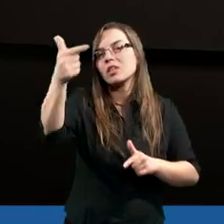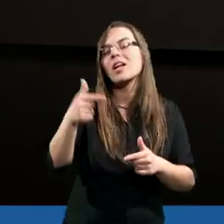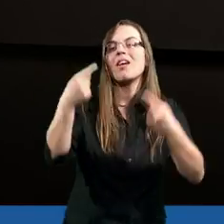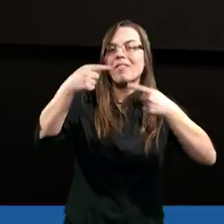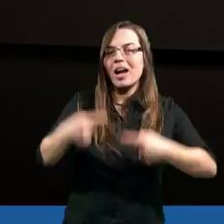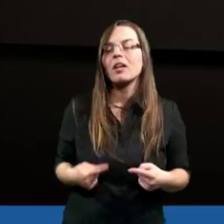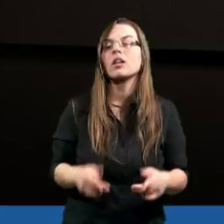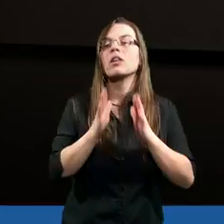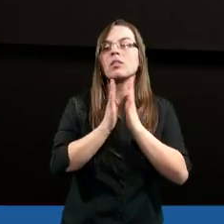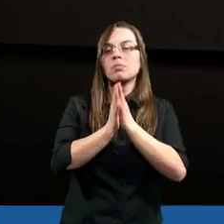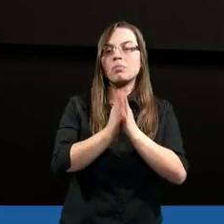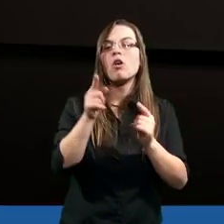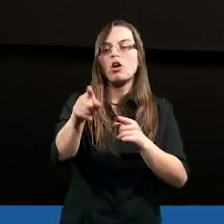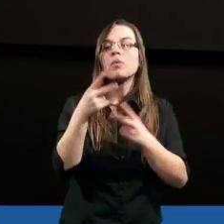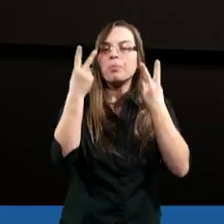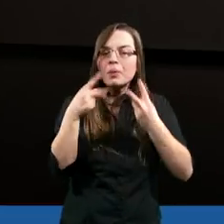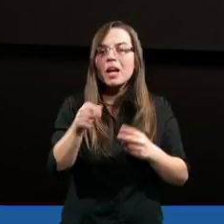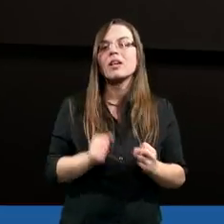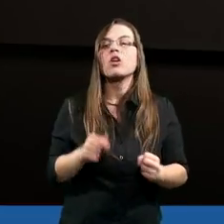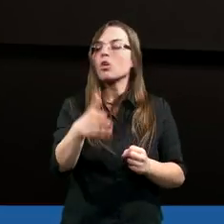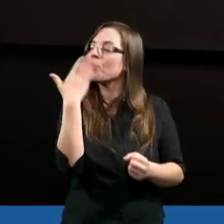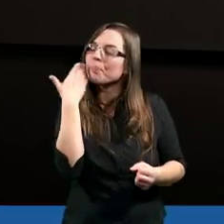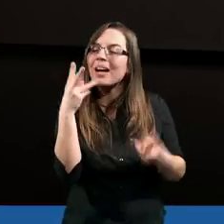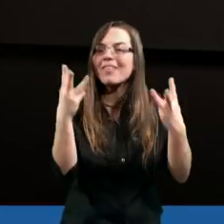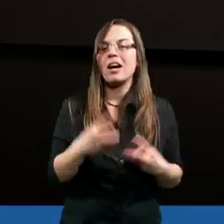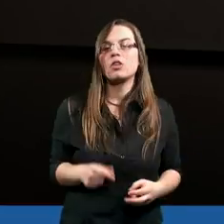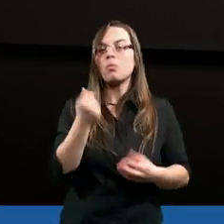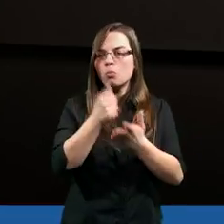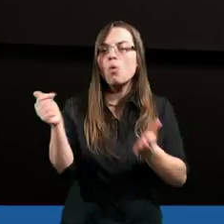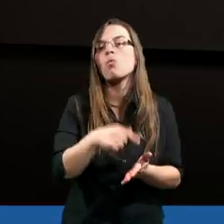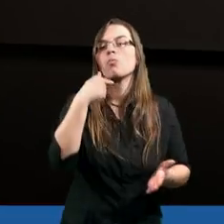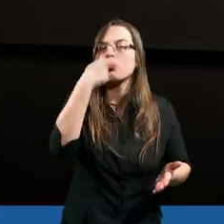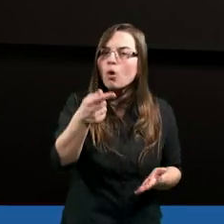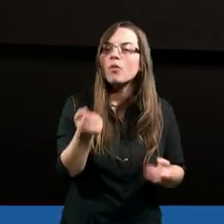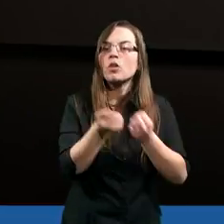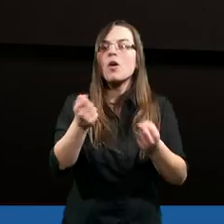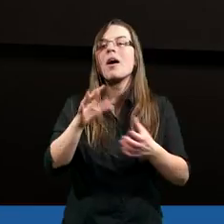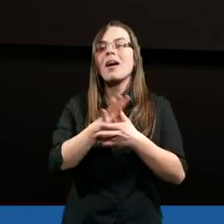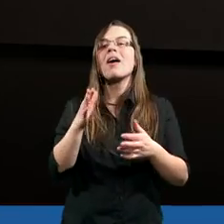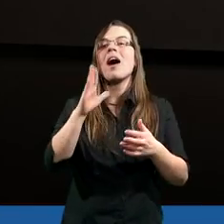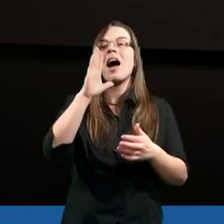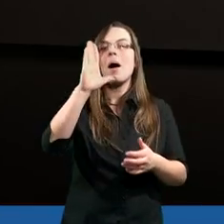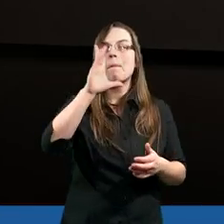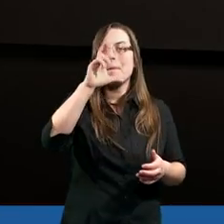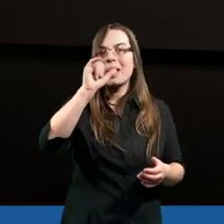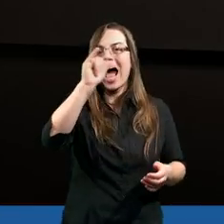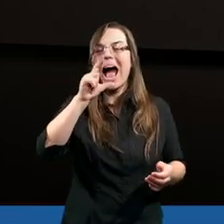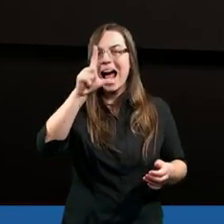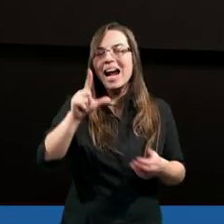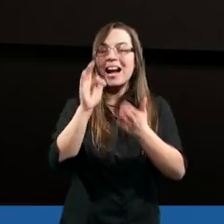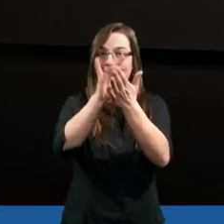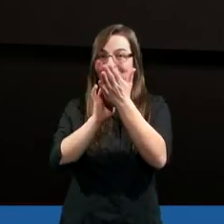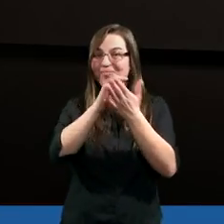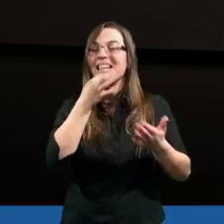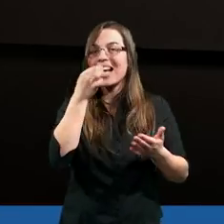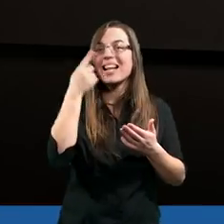drugiego wiersza. Akurat Marian ma list do Efezjan, bo muszę wam powiedzieć, że noszenie Biblii w języku Braila całej byłoby